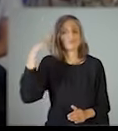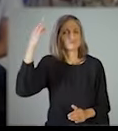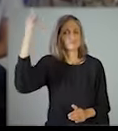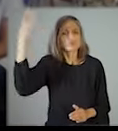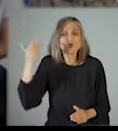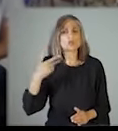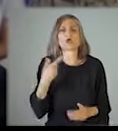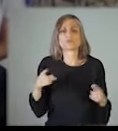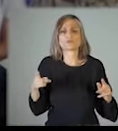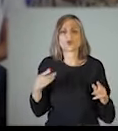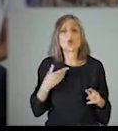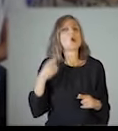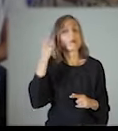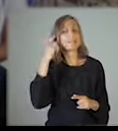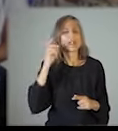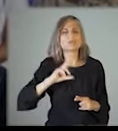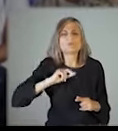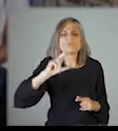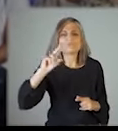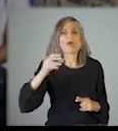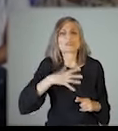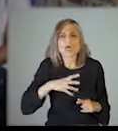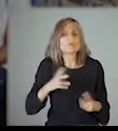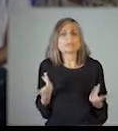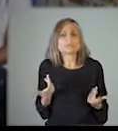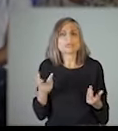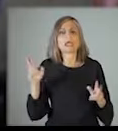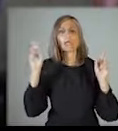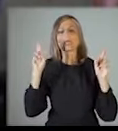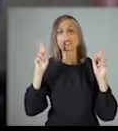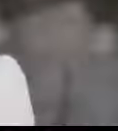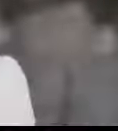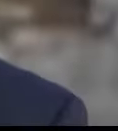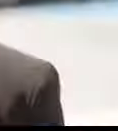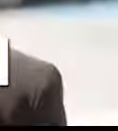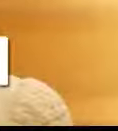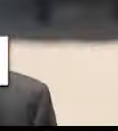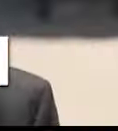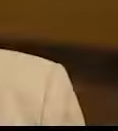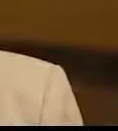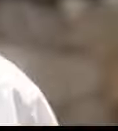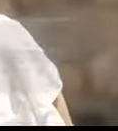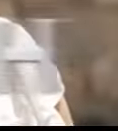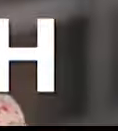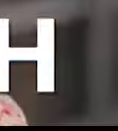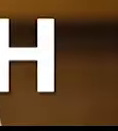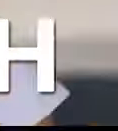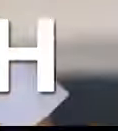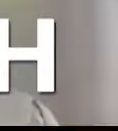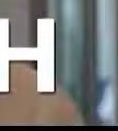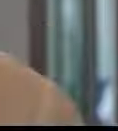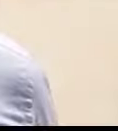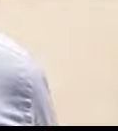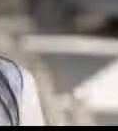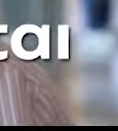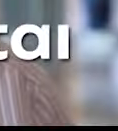Με βιντεοσκοπημένο μήνυμα διάρκειας, 25 λεπτών, πλαισιωμένος από παιδιά, γυναίκες και άνδρες όλων των ηλικιών και υπό το σύνθημα, η δύναμη που μας ενώνει,